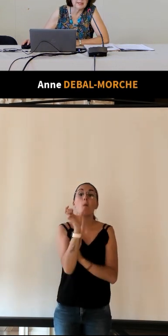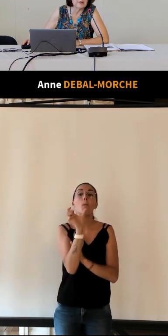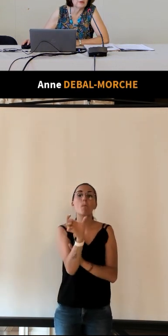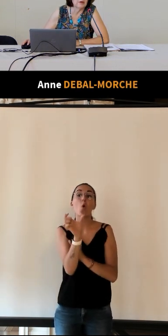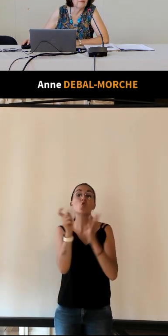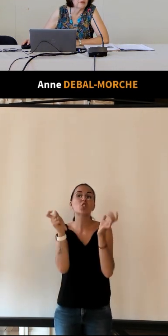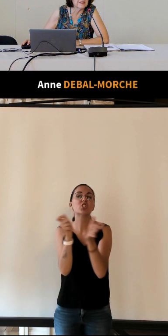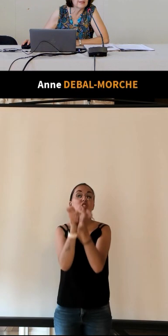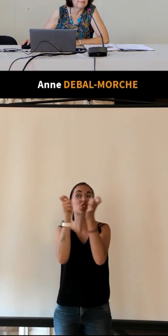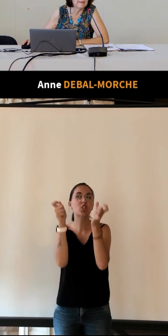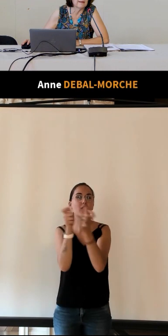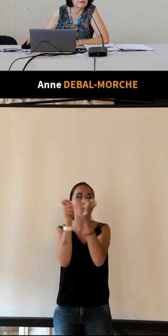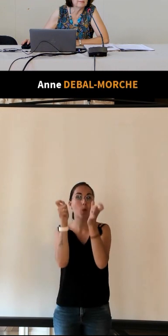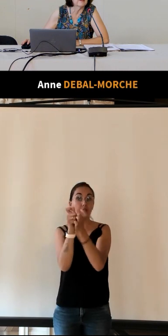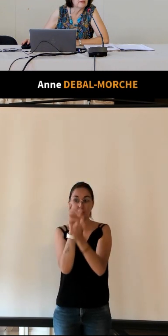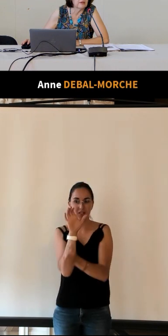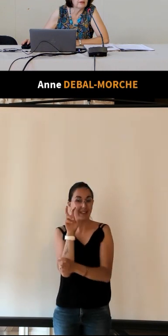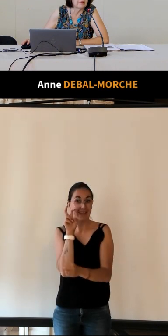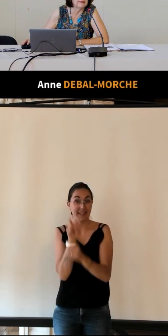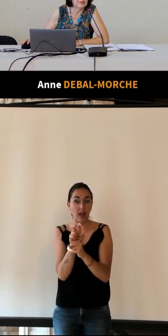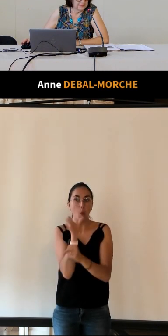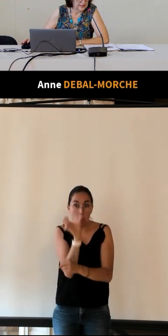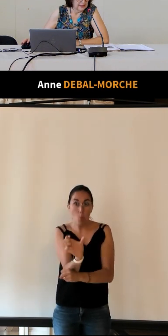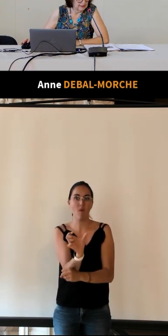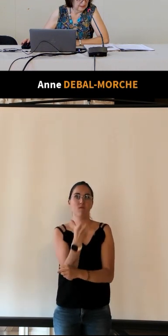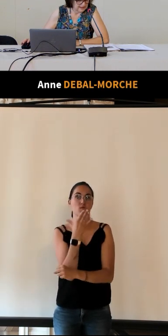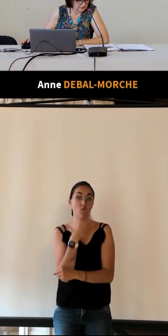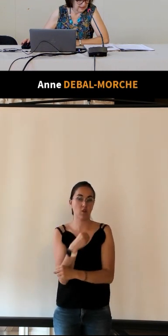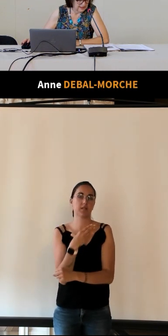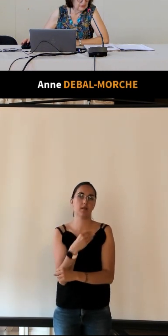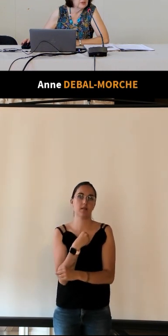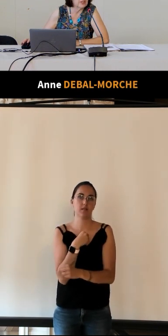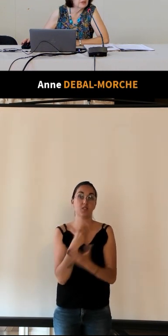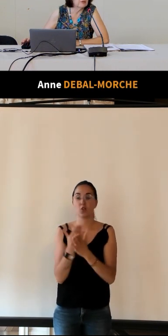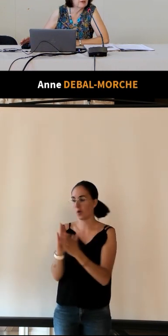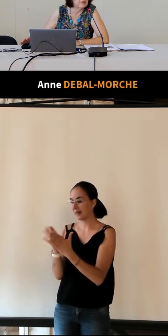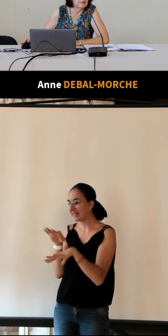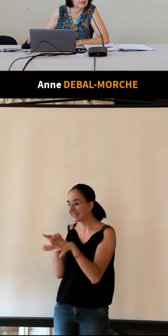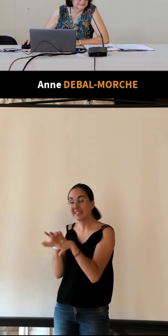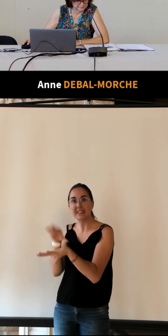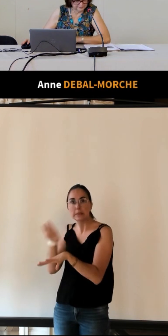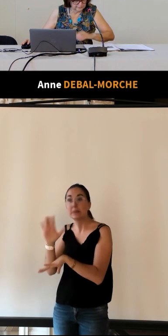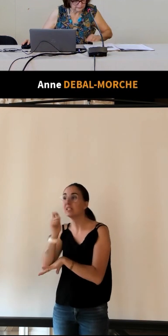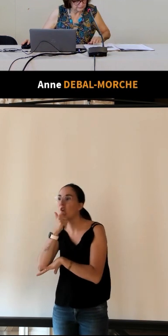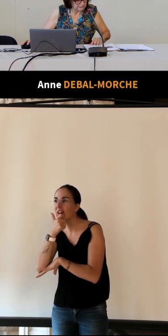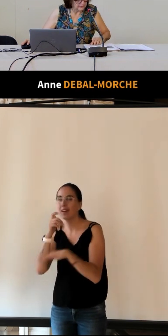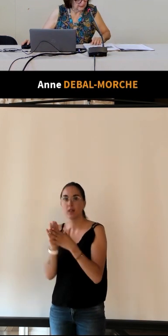reste en français on ne pas castle et pareil dans les guides on dit château of the loire